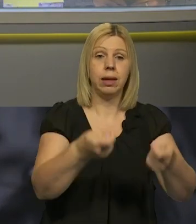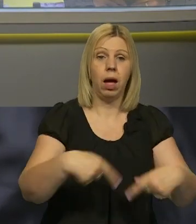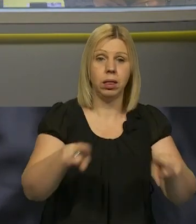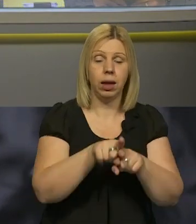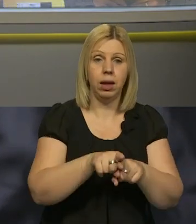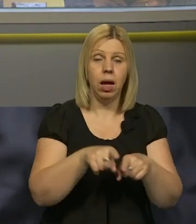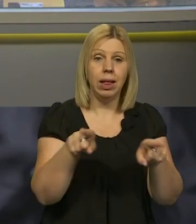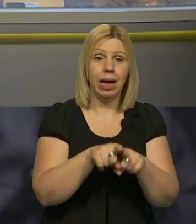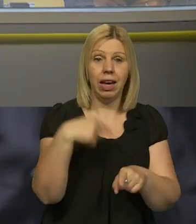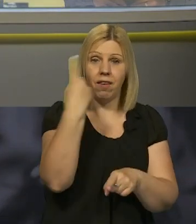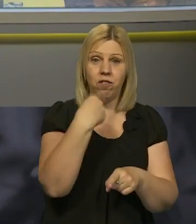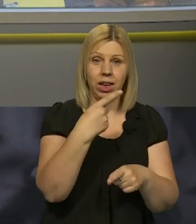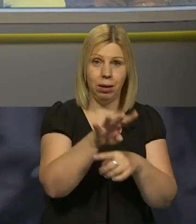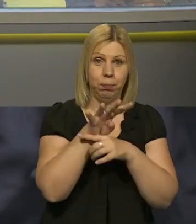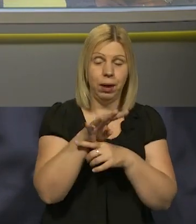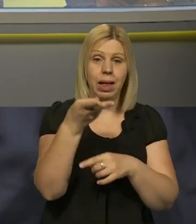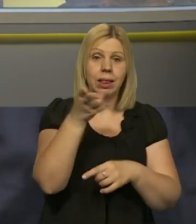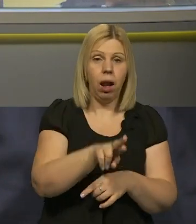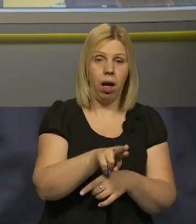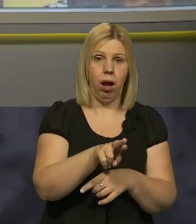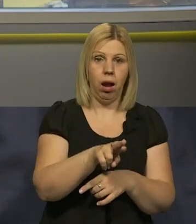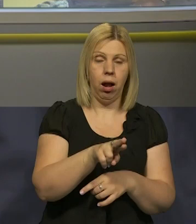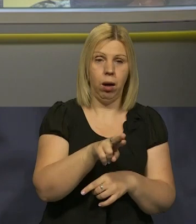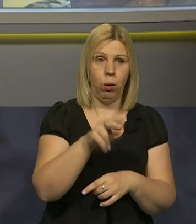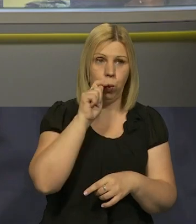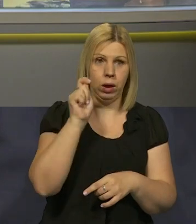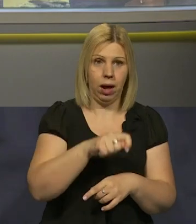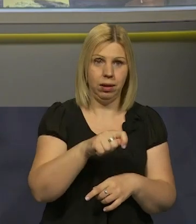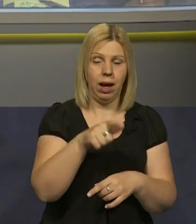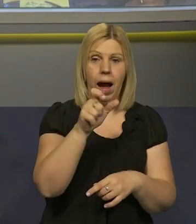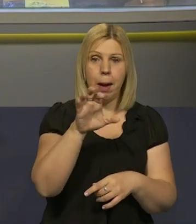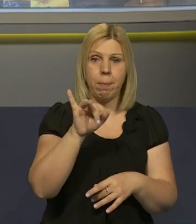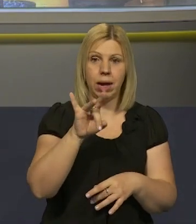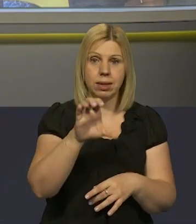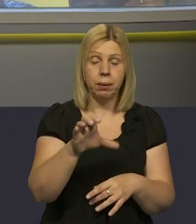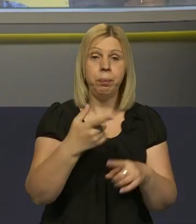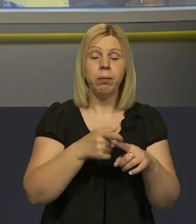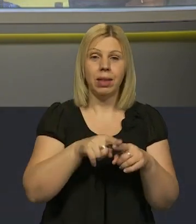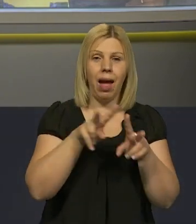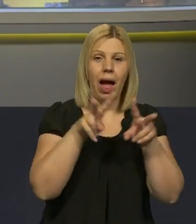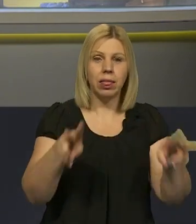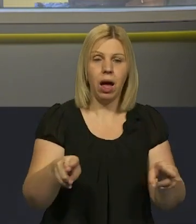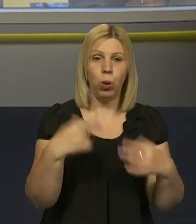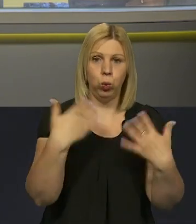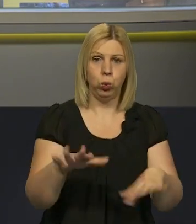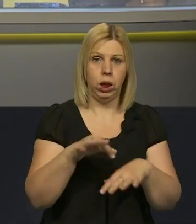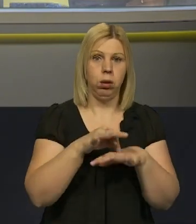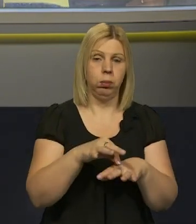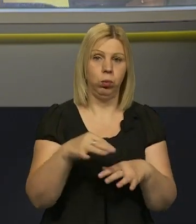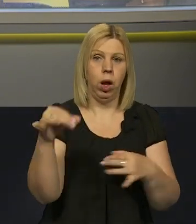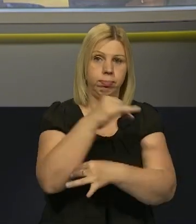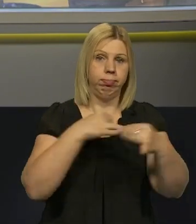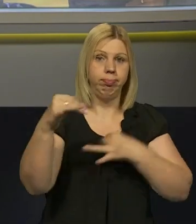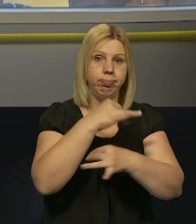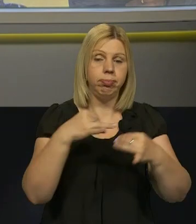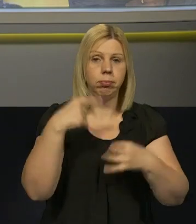видів боєприпасів для систем Хаймарс і їх аналогів ведеться вже на рівні Конгресу.